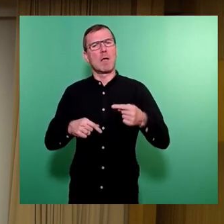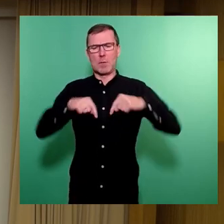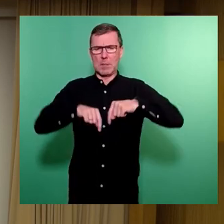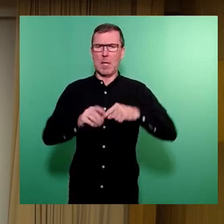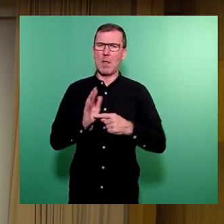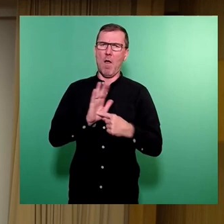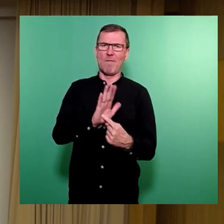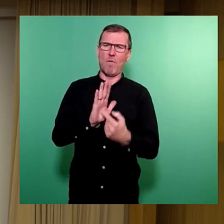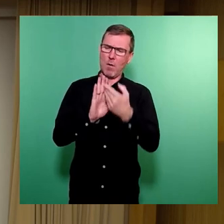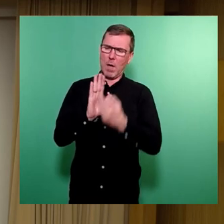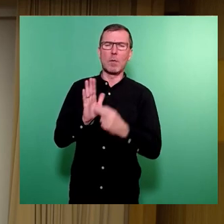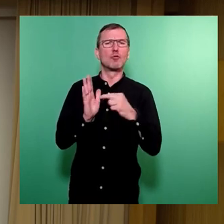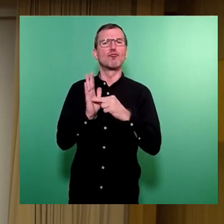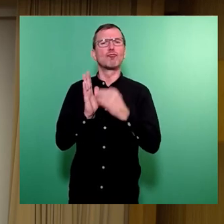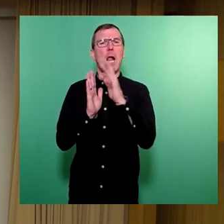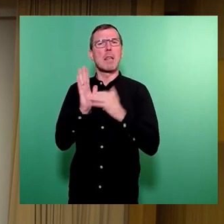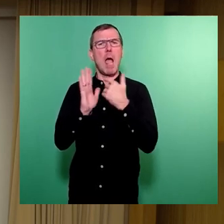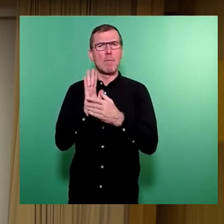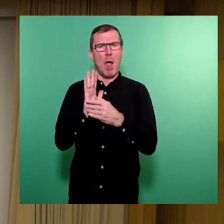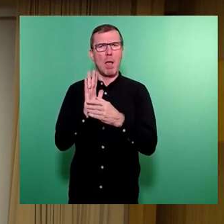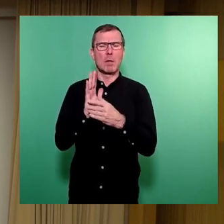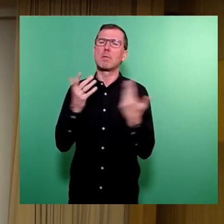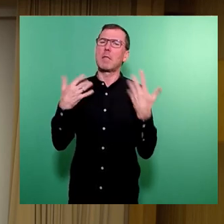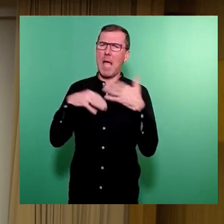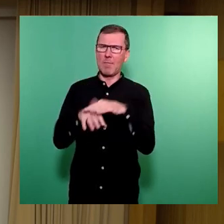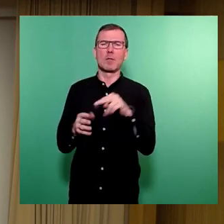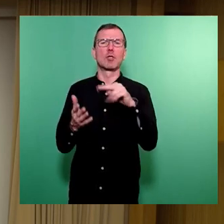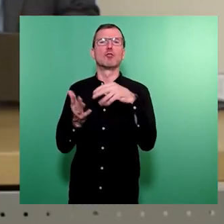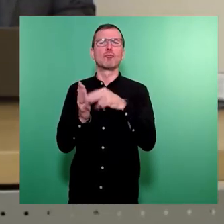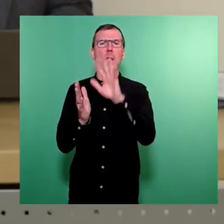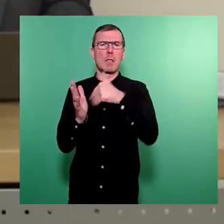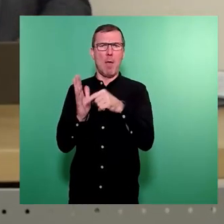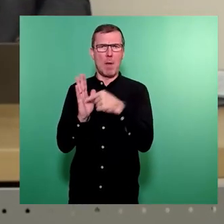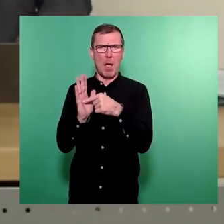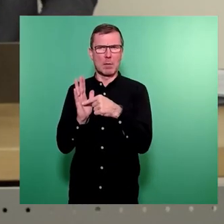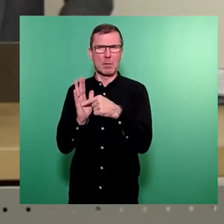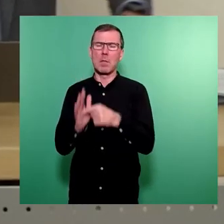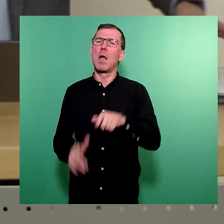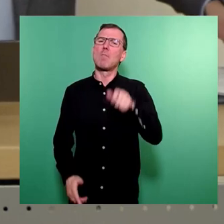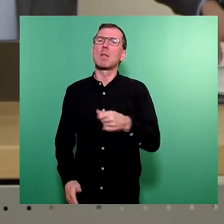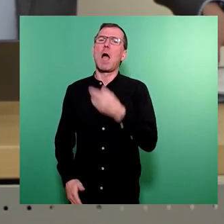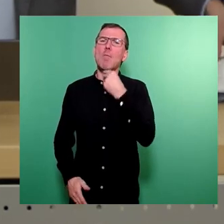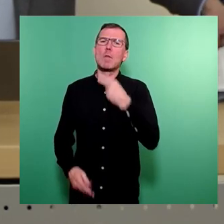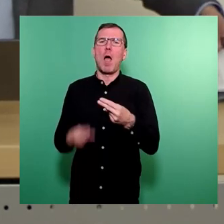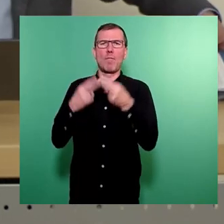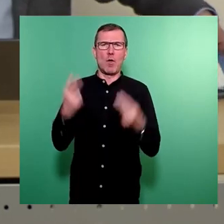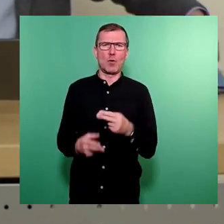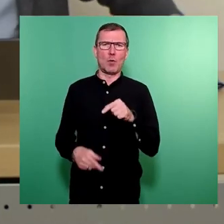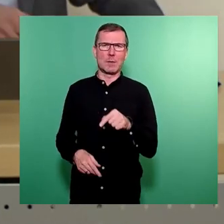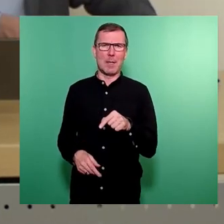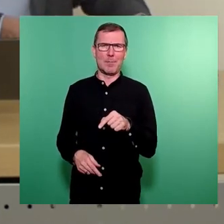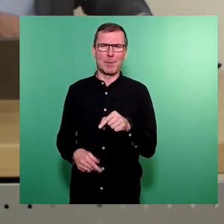Stellenplanung in den Stellenplan einfließen. Das Personalbedarfskonzept in dem Sinne